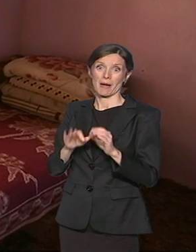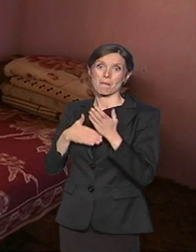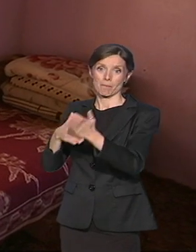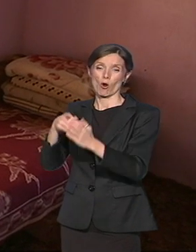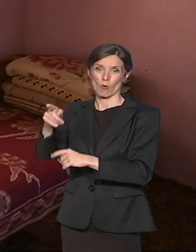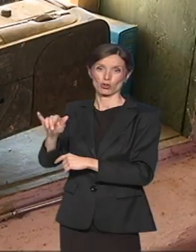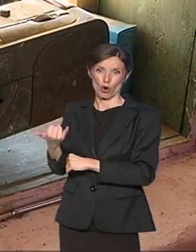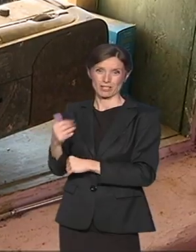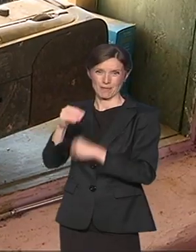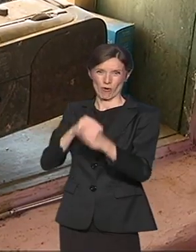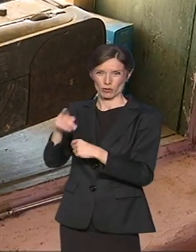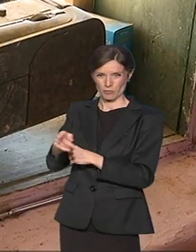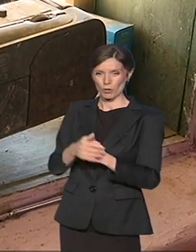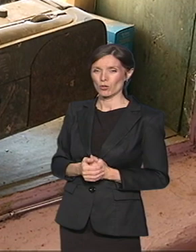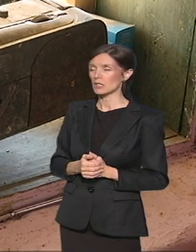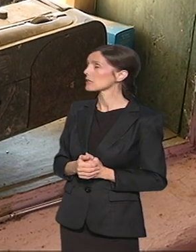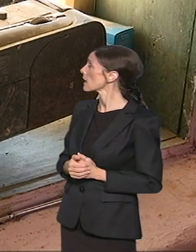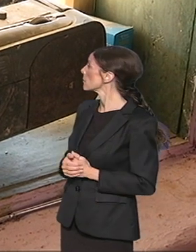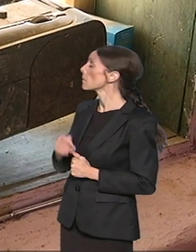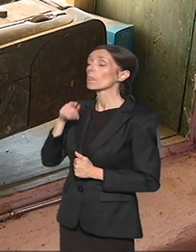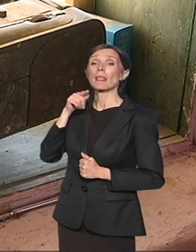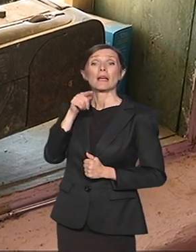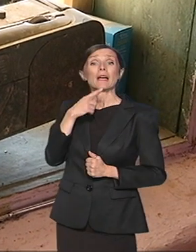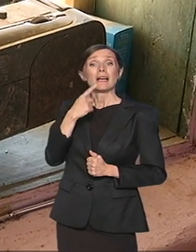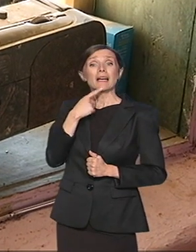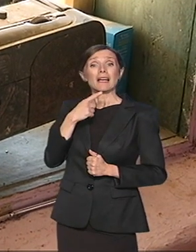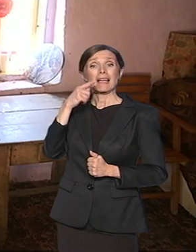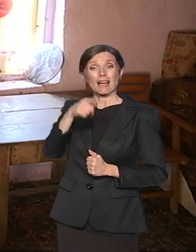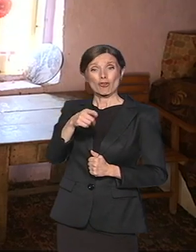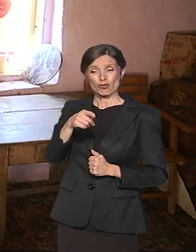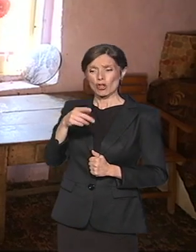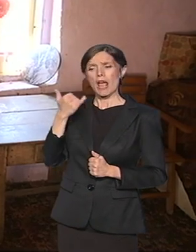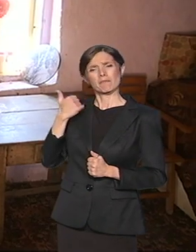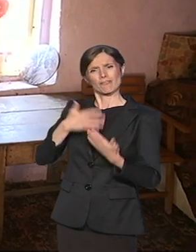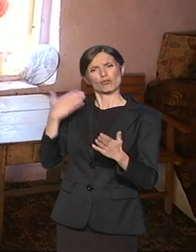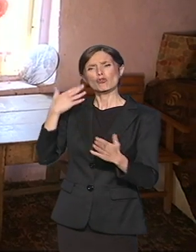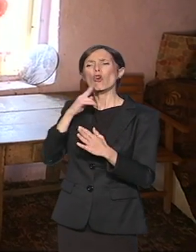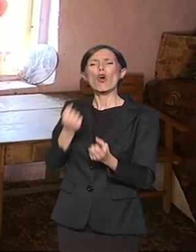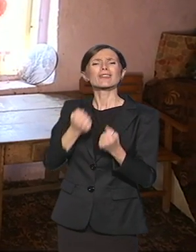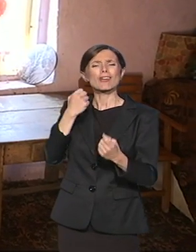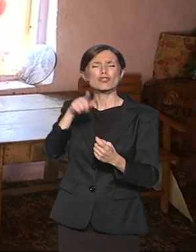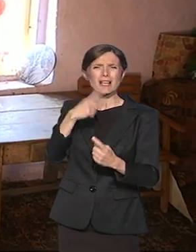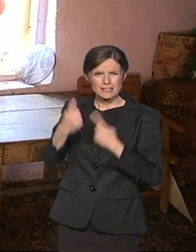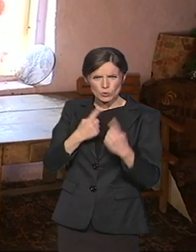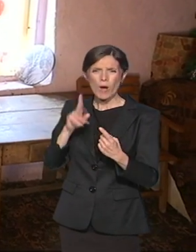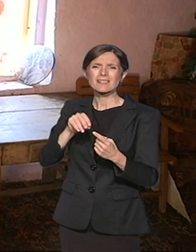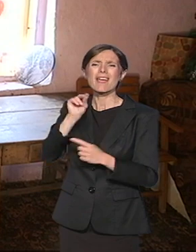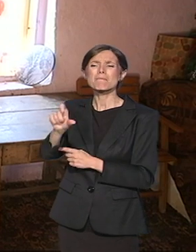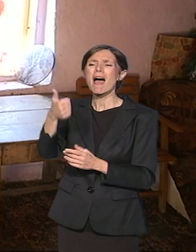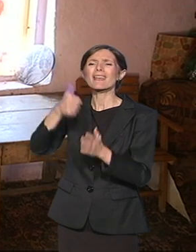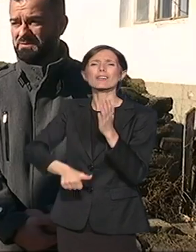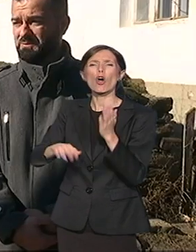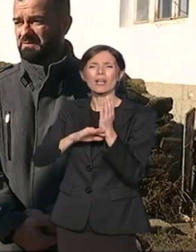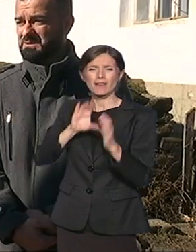vremena na vreme ovakvim porodicama uplaćuje, zatim pomoć u hrani i ostanim higijenskim stresstvima, konkretno za